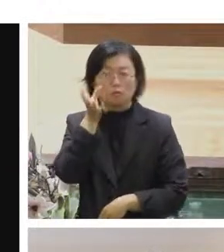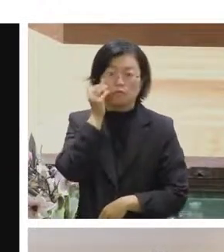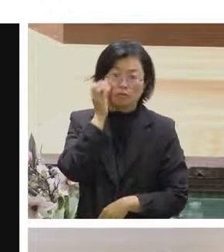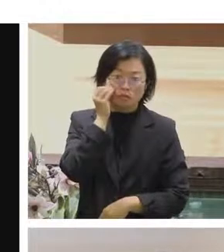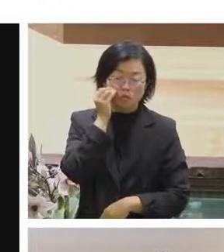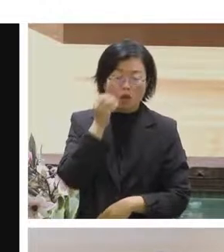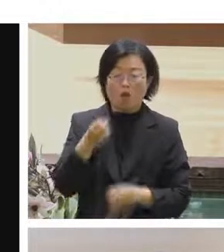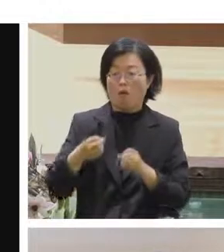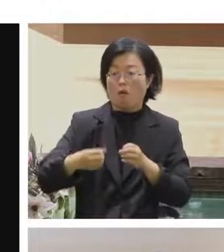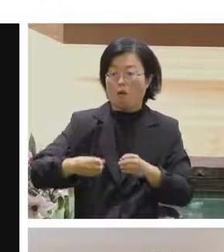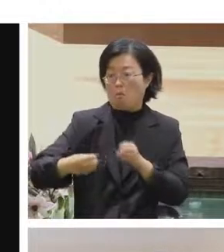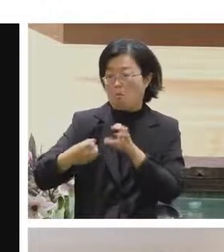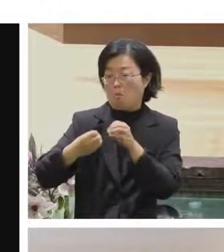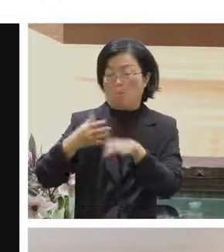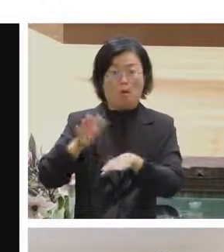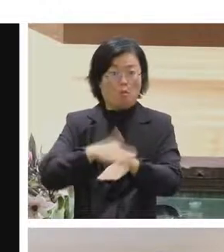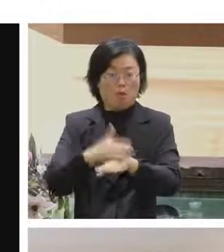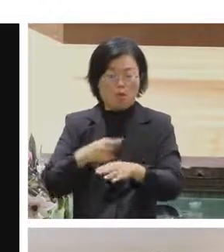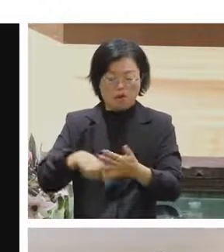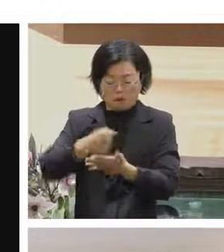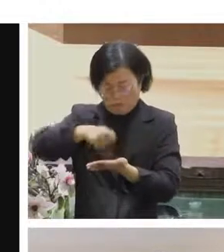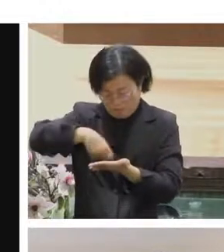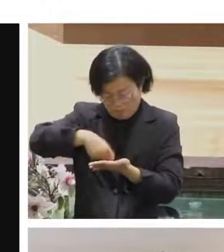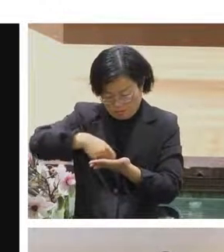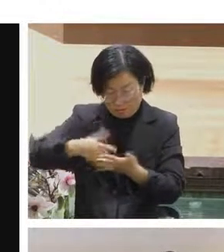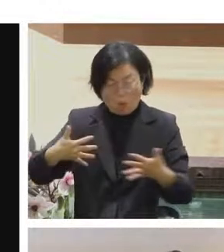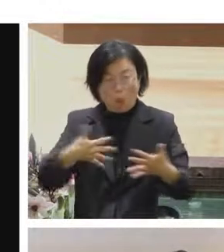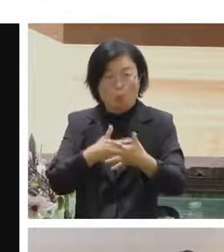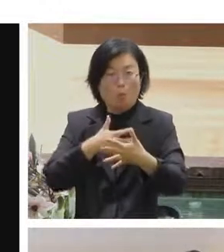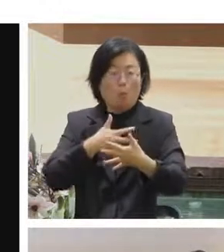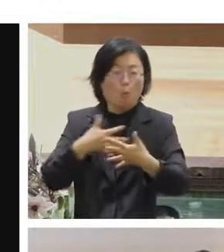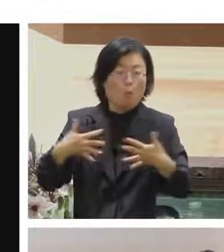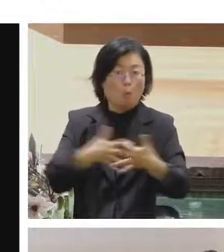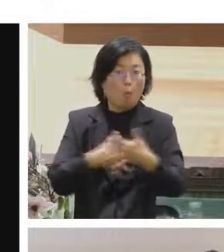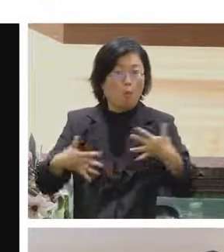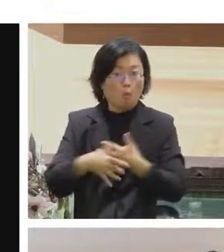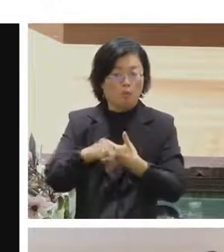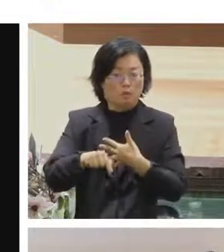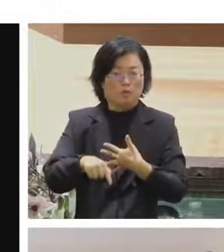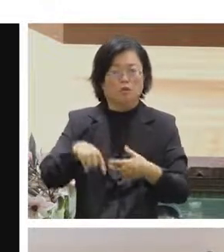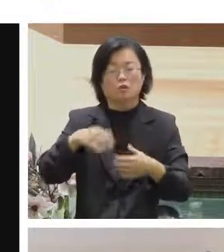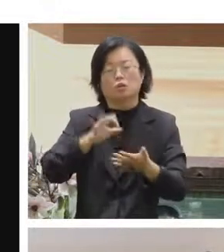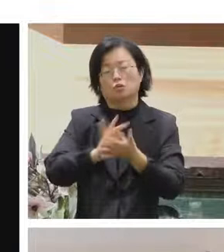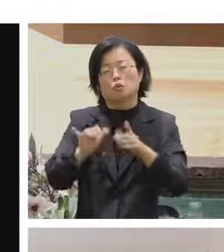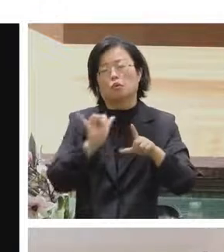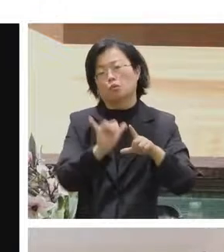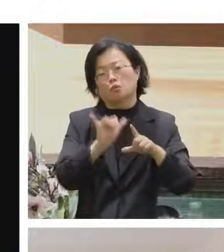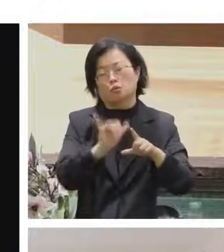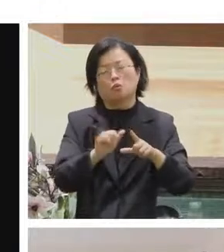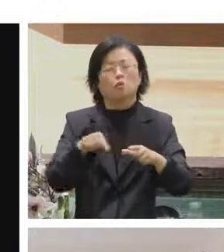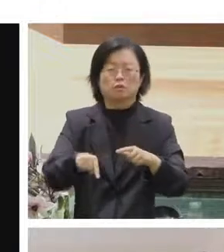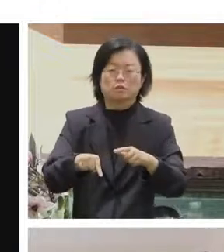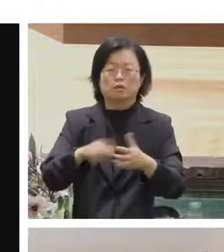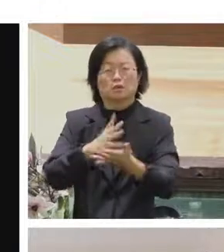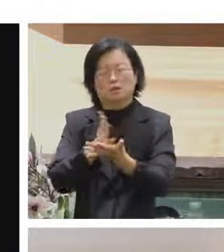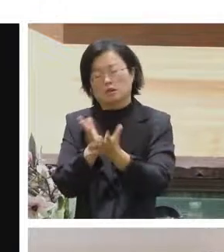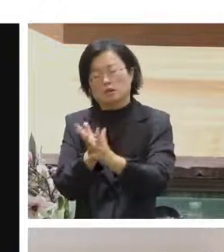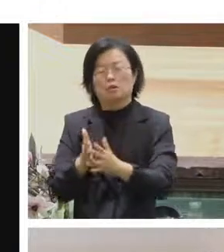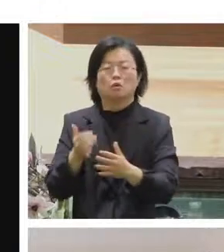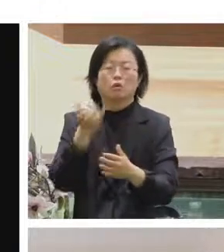提問那我們就會讓大家用YouTube去觀看然後可能用chatbot或者是一些